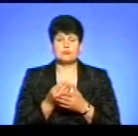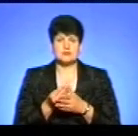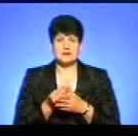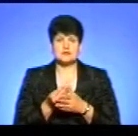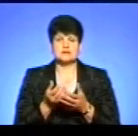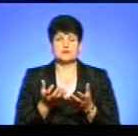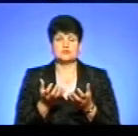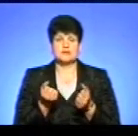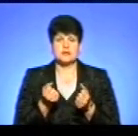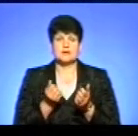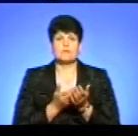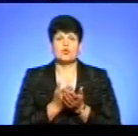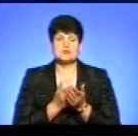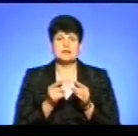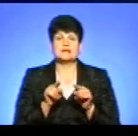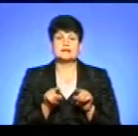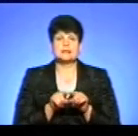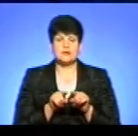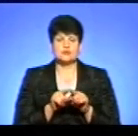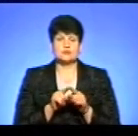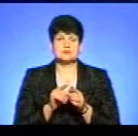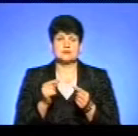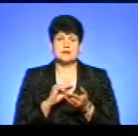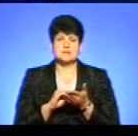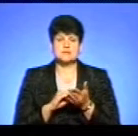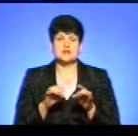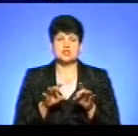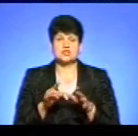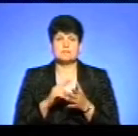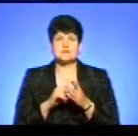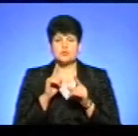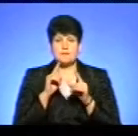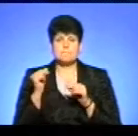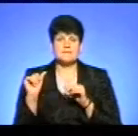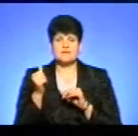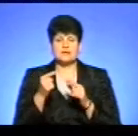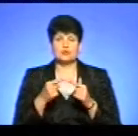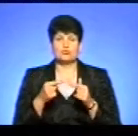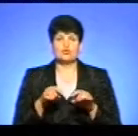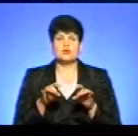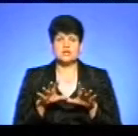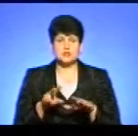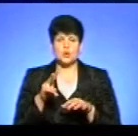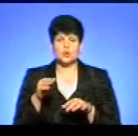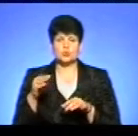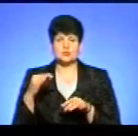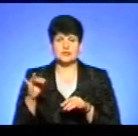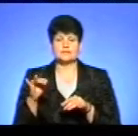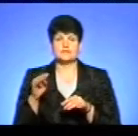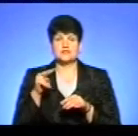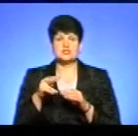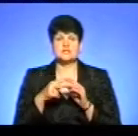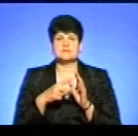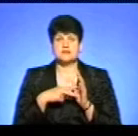отримані послуги, також визначено рішенням міської ради. У первинному рішенні лютневому 2017 року прописано,